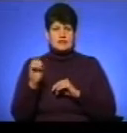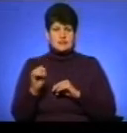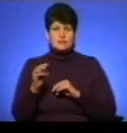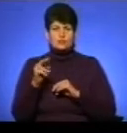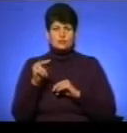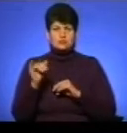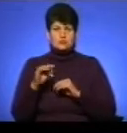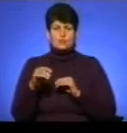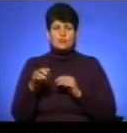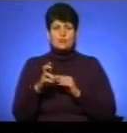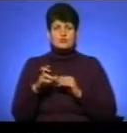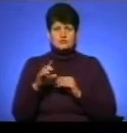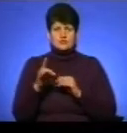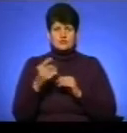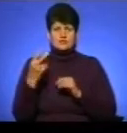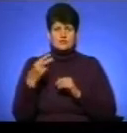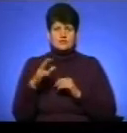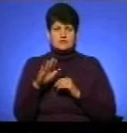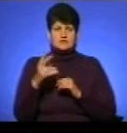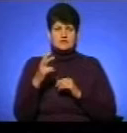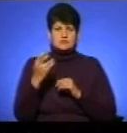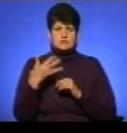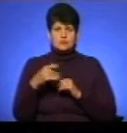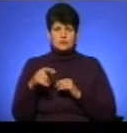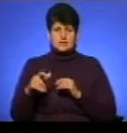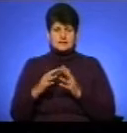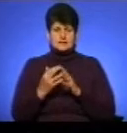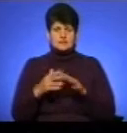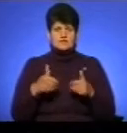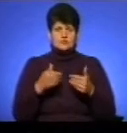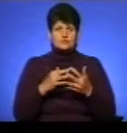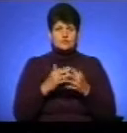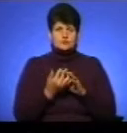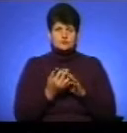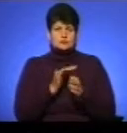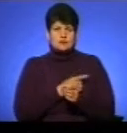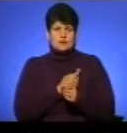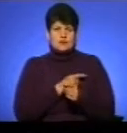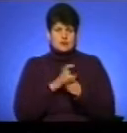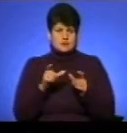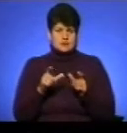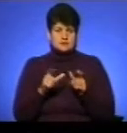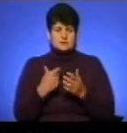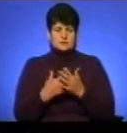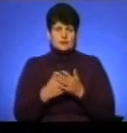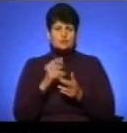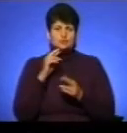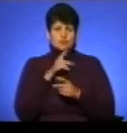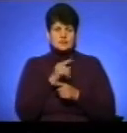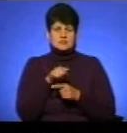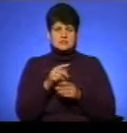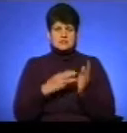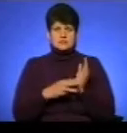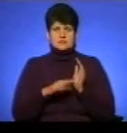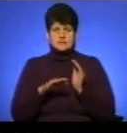району. 20 вересня 250 жителів села звернулися у сільську амбулаторію із симптомами утруєння. З них 80